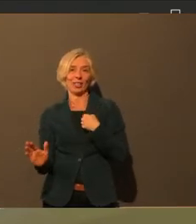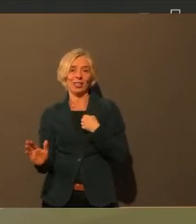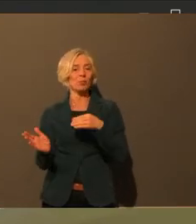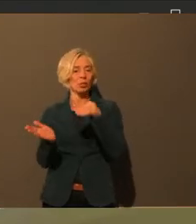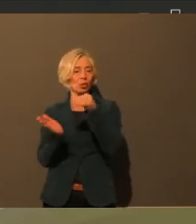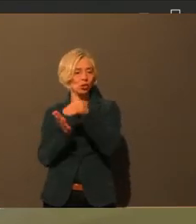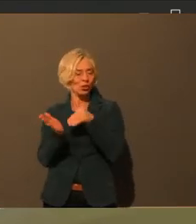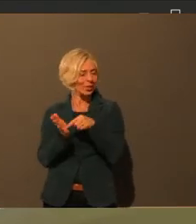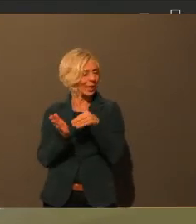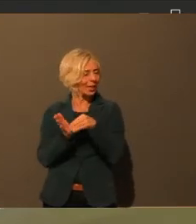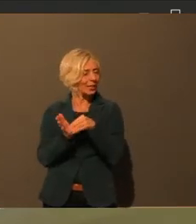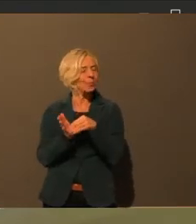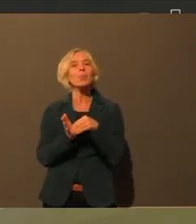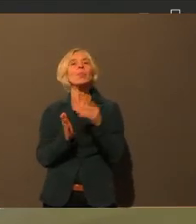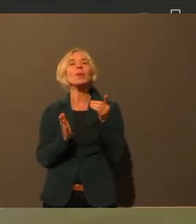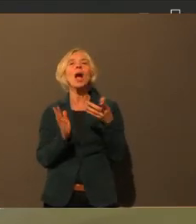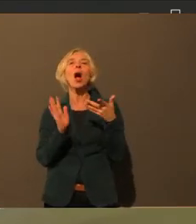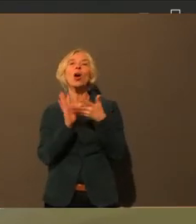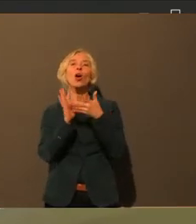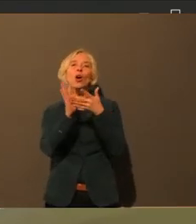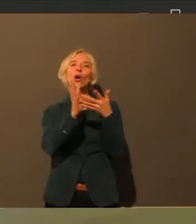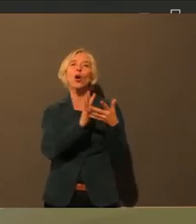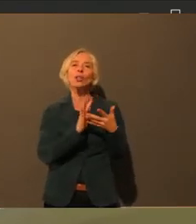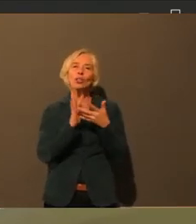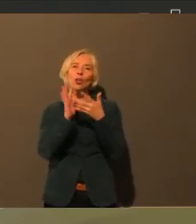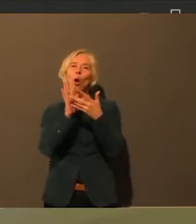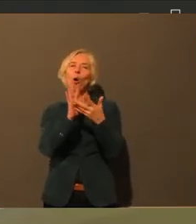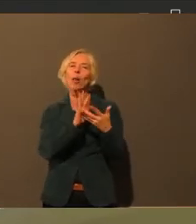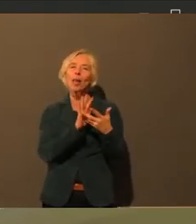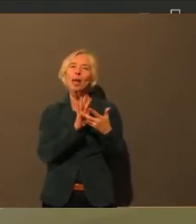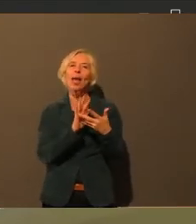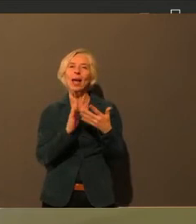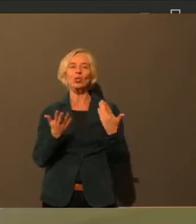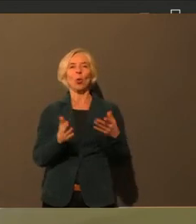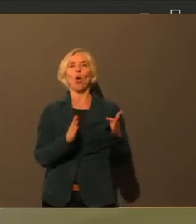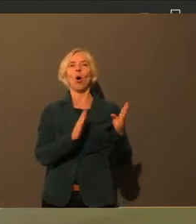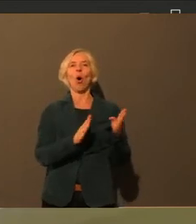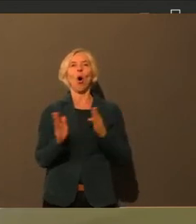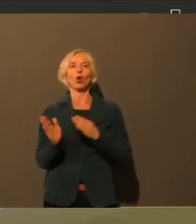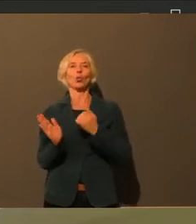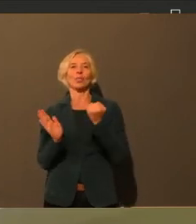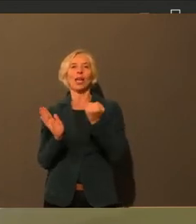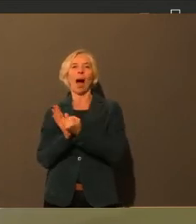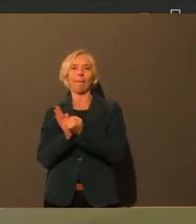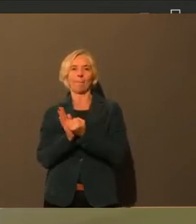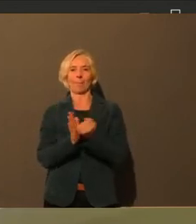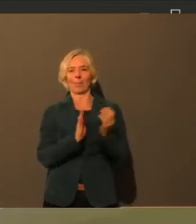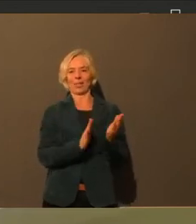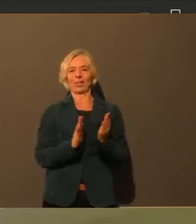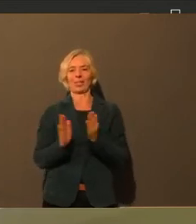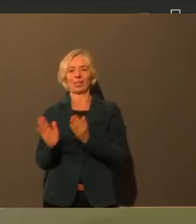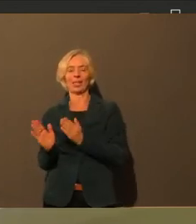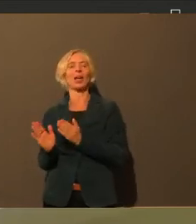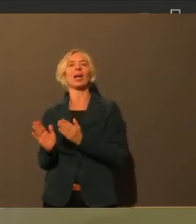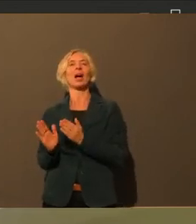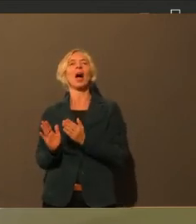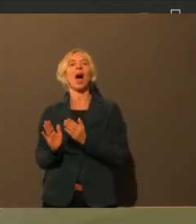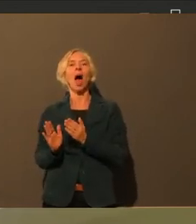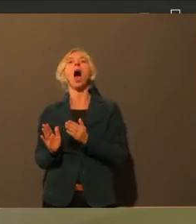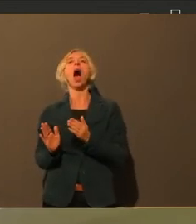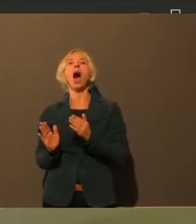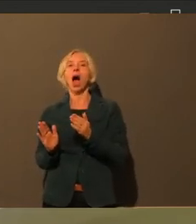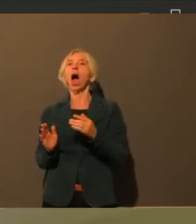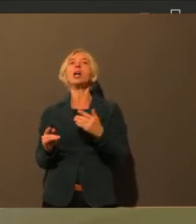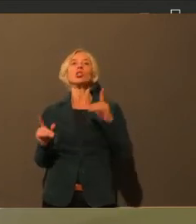Ordnungsdienstes bei den Kontrollen durch derzeit beschäftigungslose Personen aus dem Sport und Kulturreferat. Also da wollte ich bloß